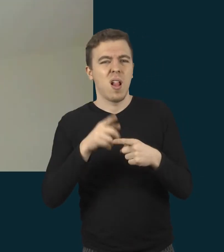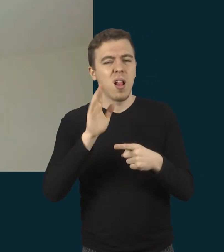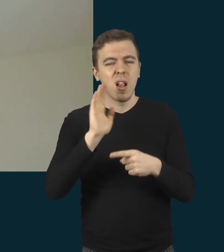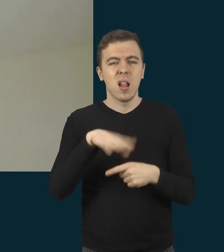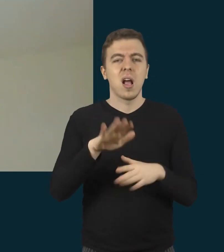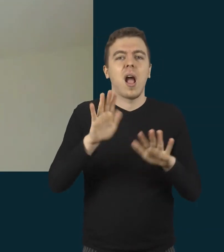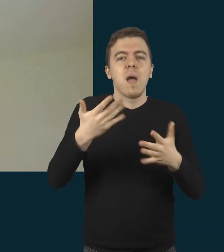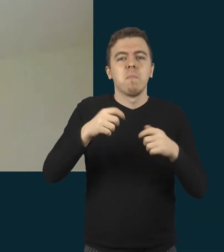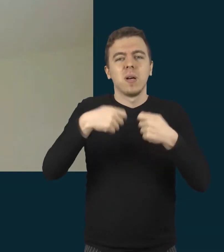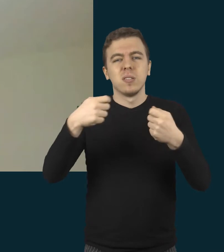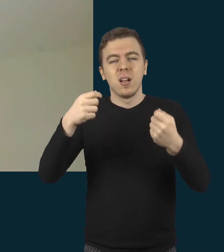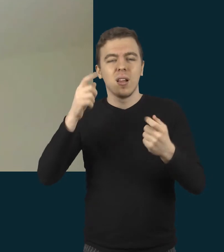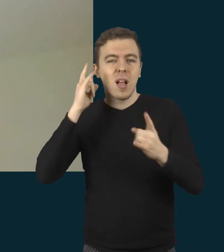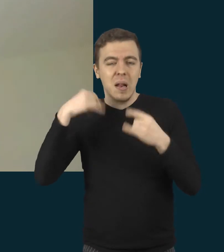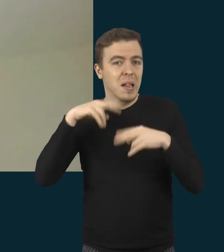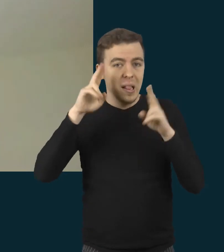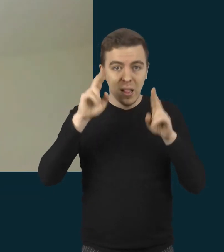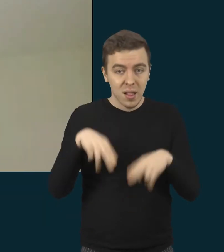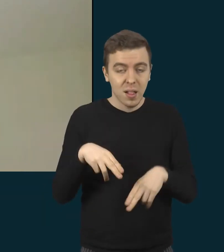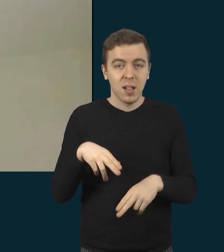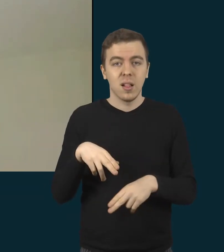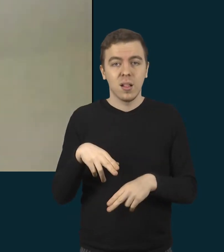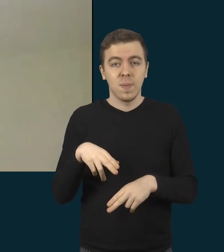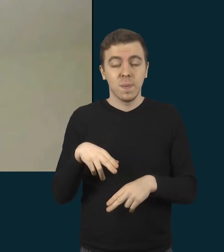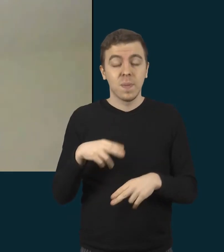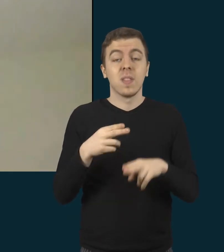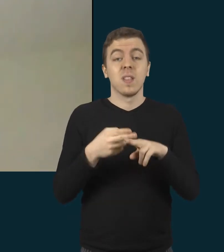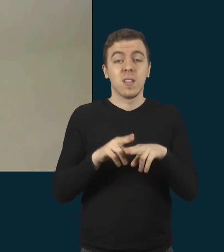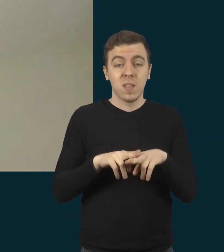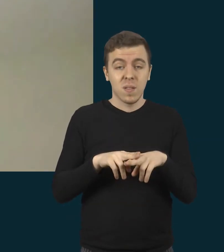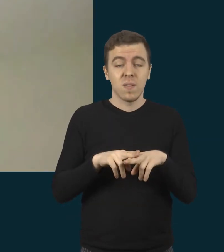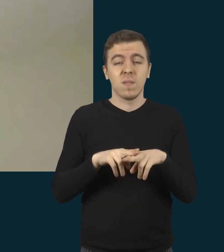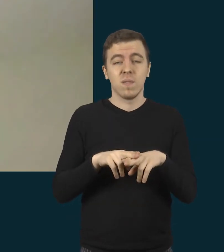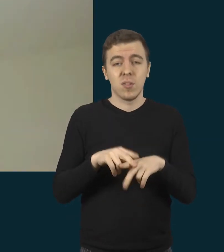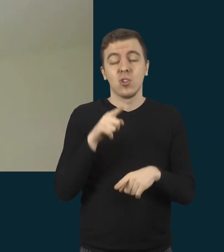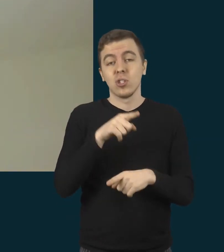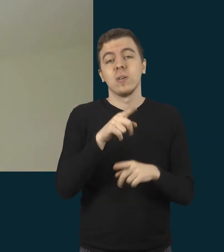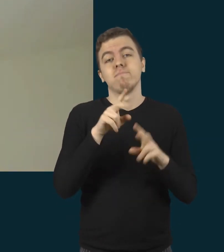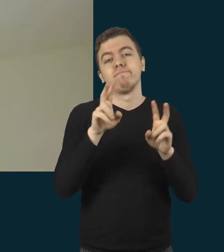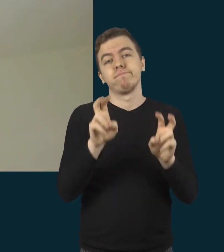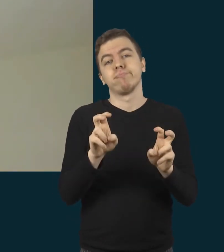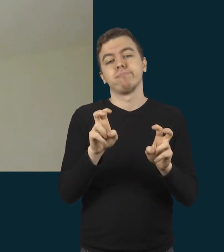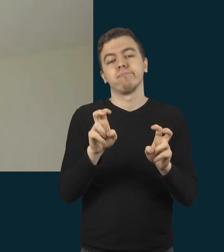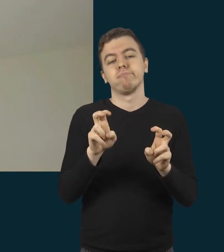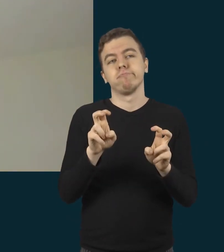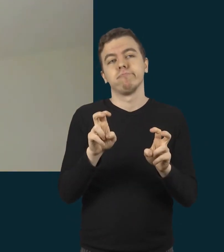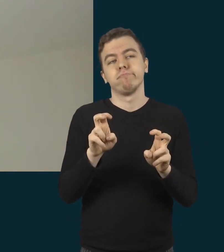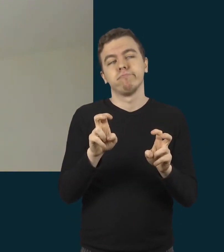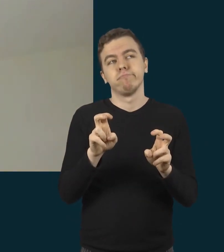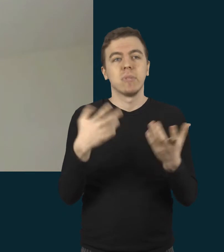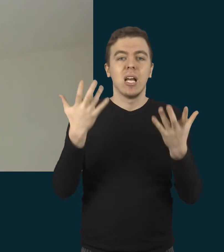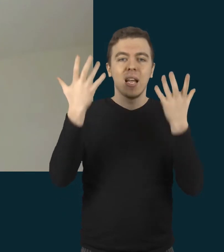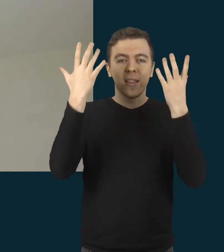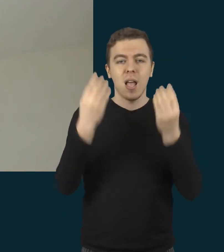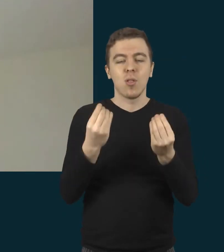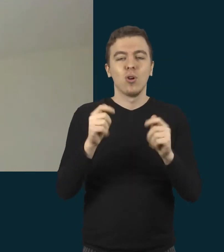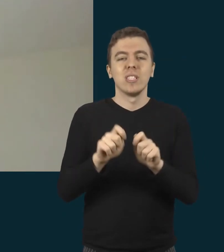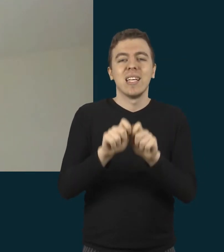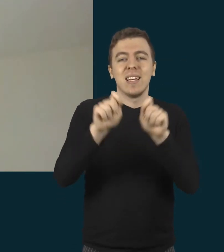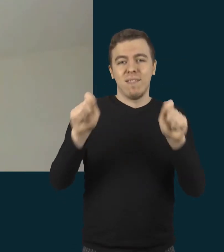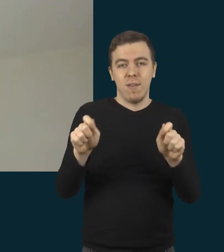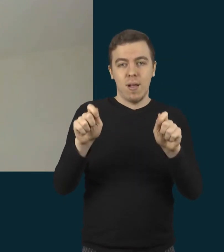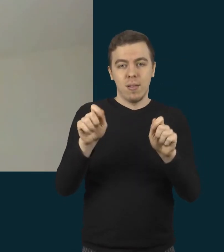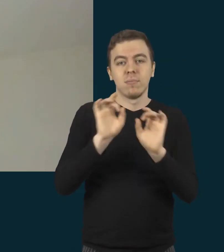pasidalinti ir garsų. Bet čia yra vienas iš tokios dienos įvado ryto rato